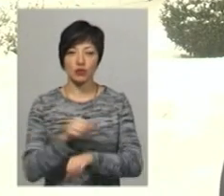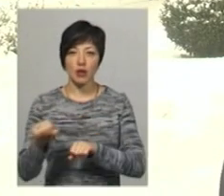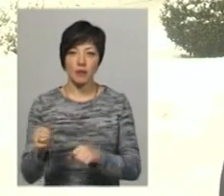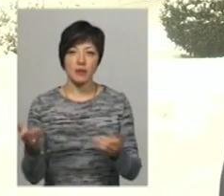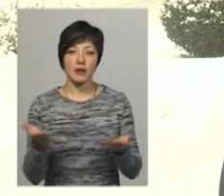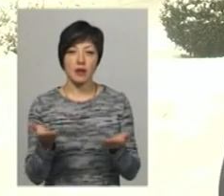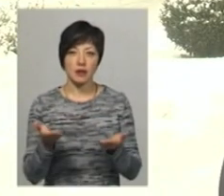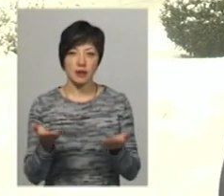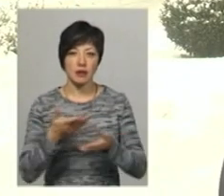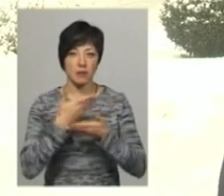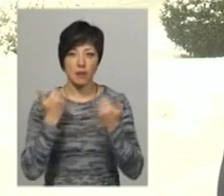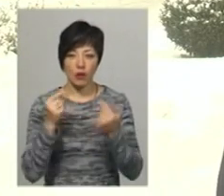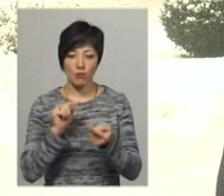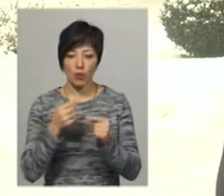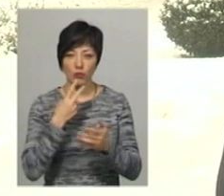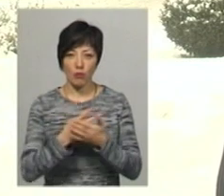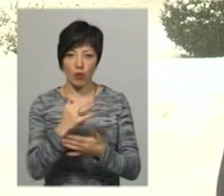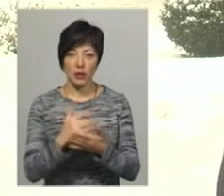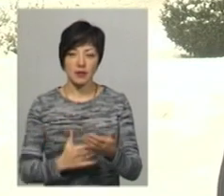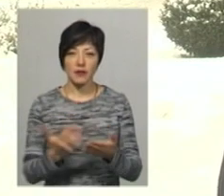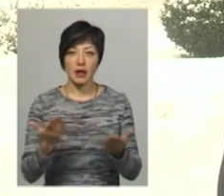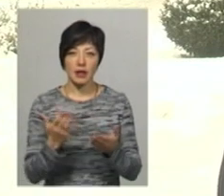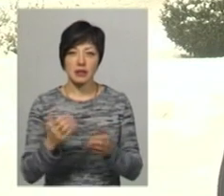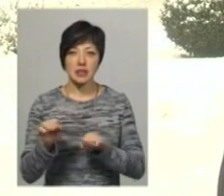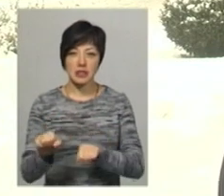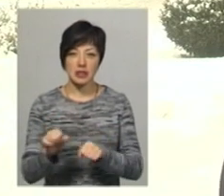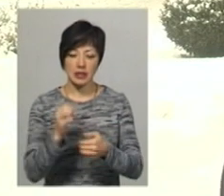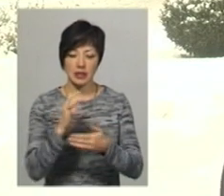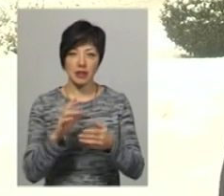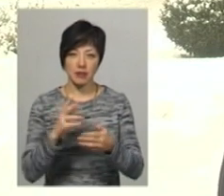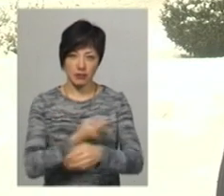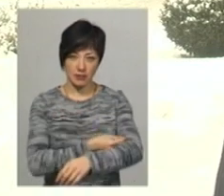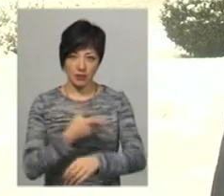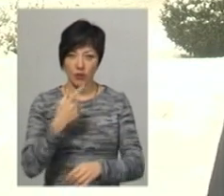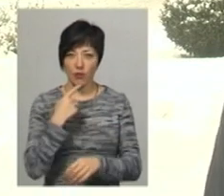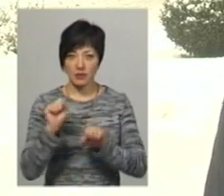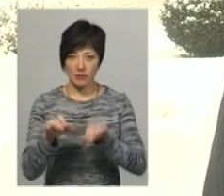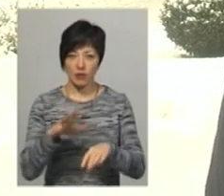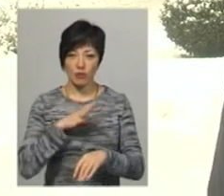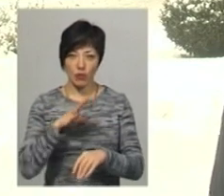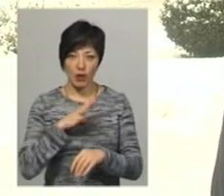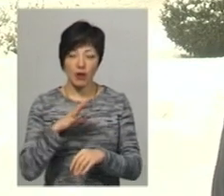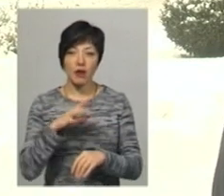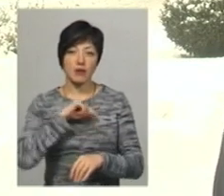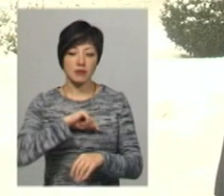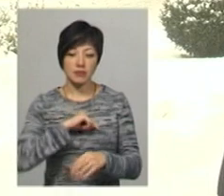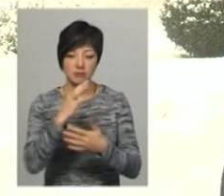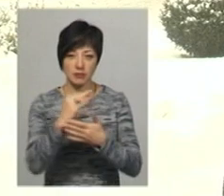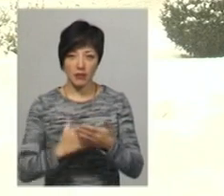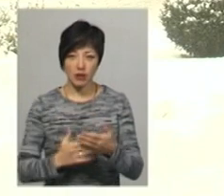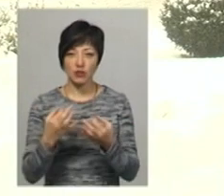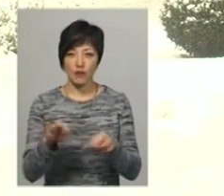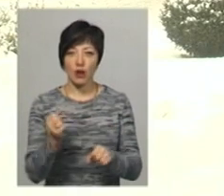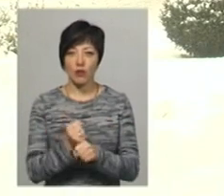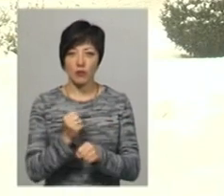не мають протипоказів і в яких захисний титр антитіл, якщо вони здавали свою кровну напругу, дозволяє